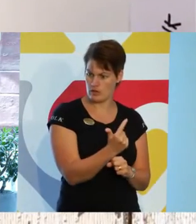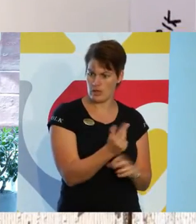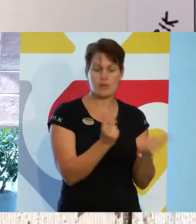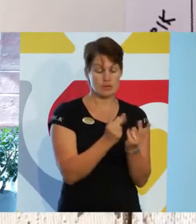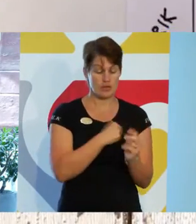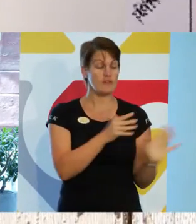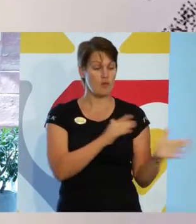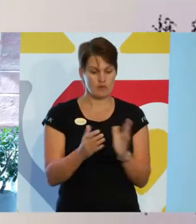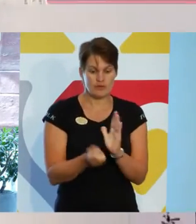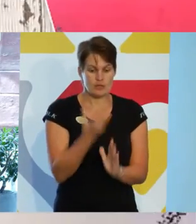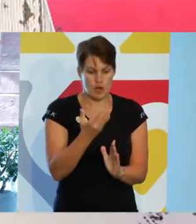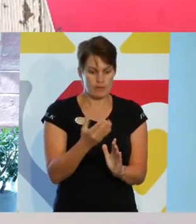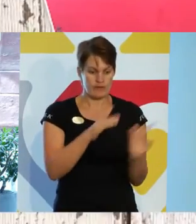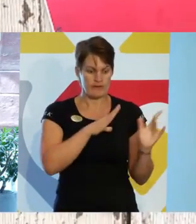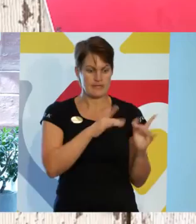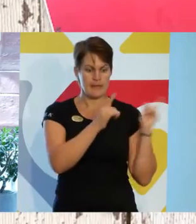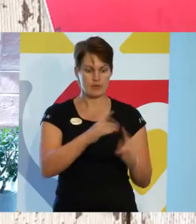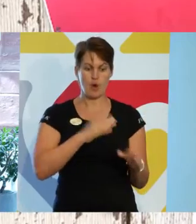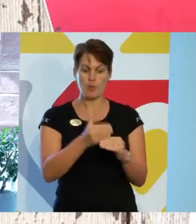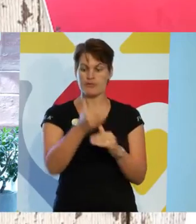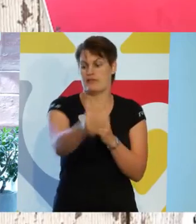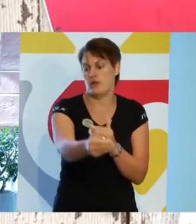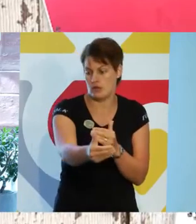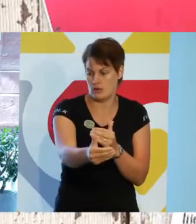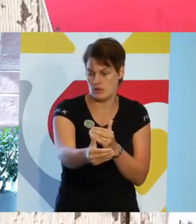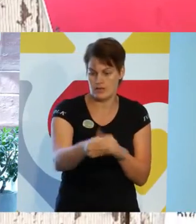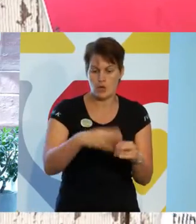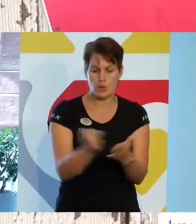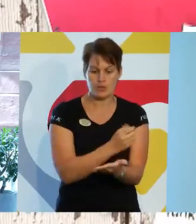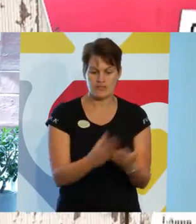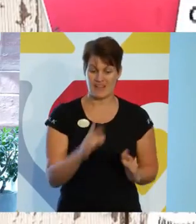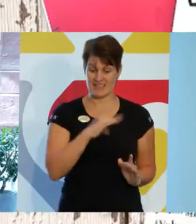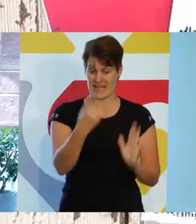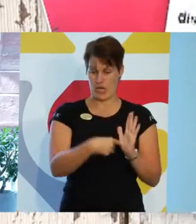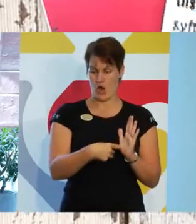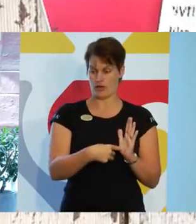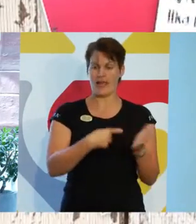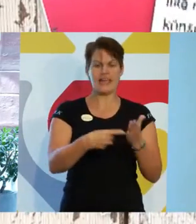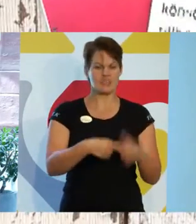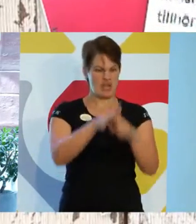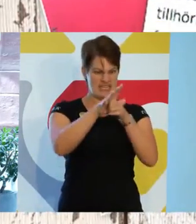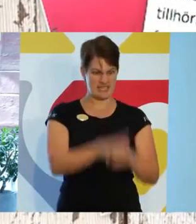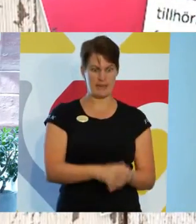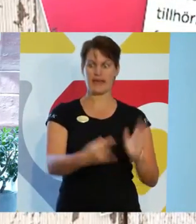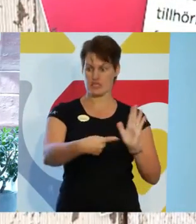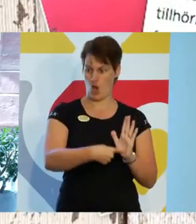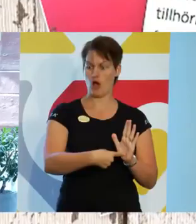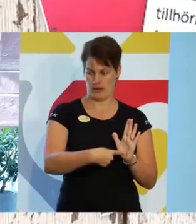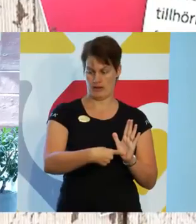skapade utanförskap och orättvisa. En av dessa lagar hette diskrimineringslagen.